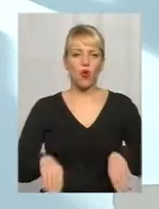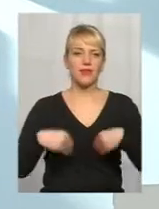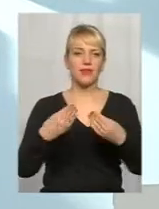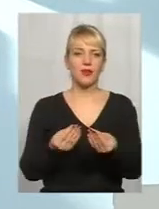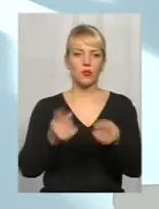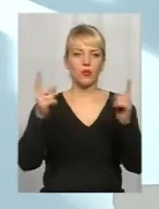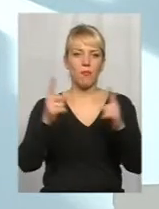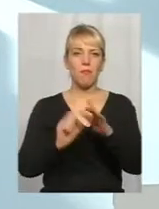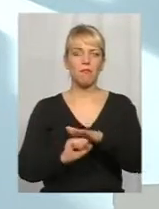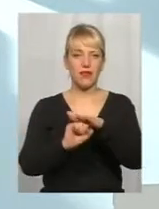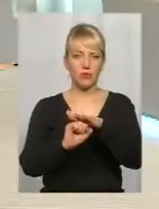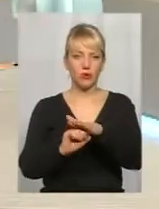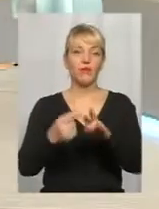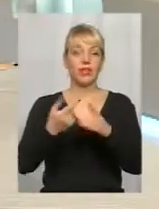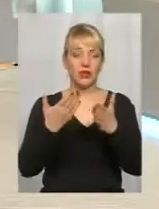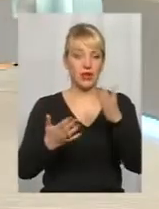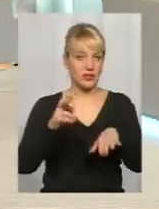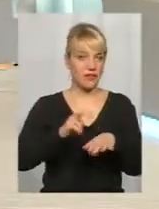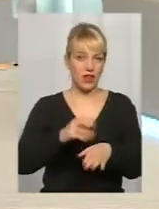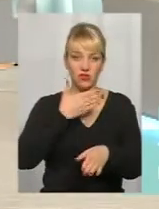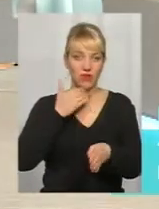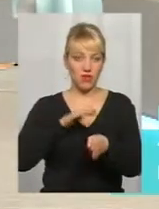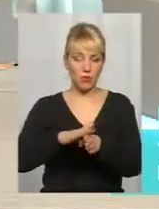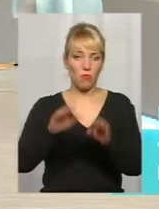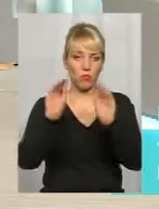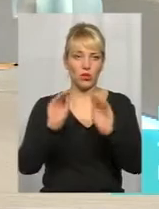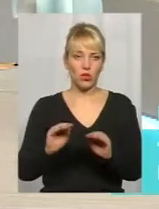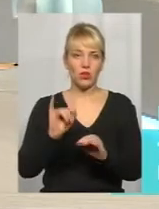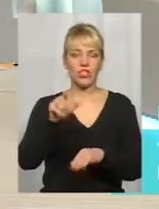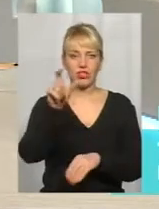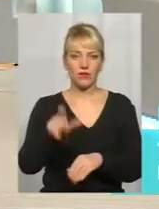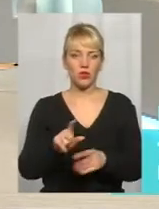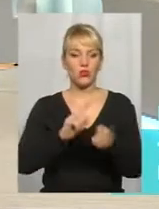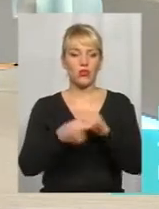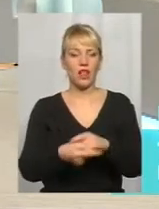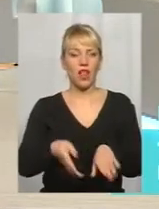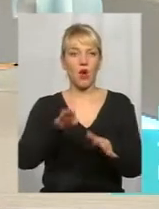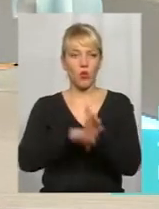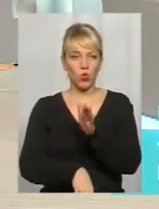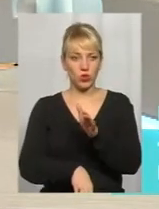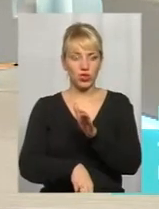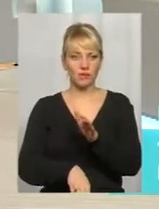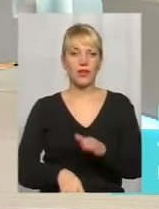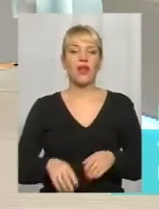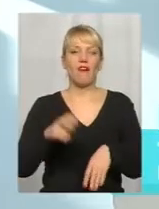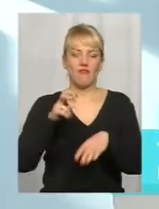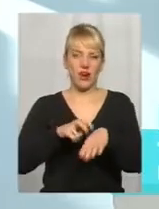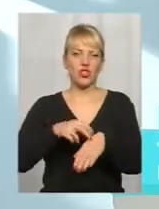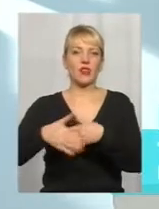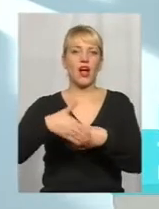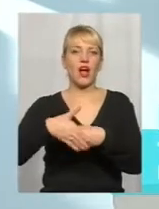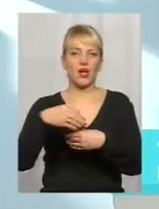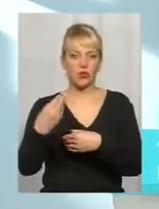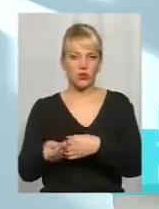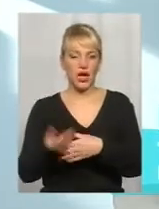якщо врач не виконував протокол, і пацієнту стало хуже, врача наказують. Якщо врач виконував